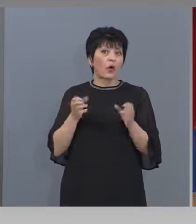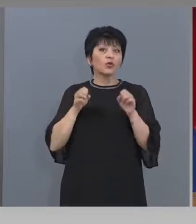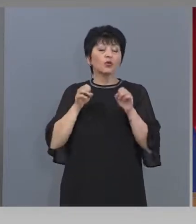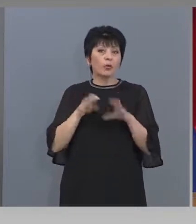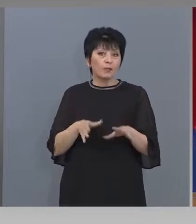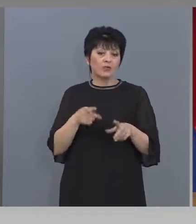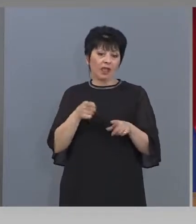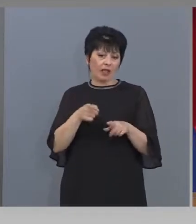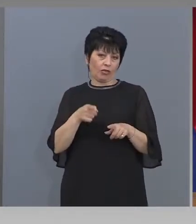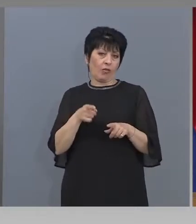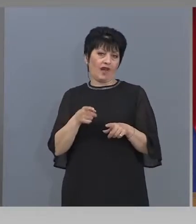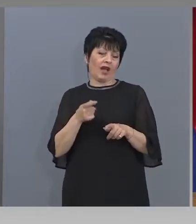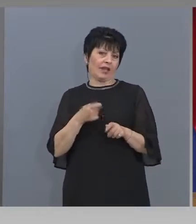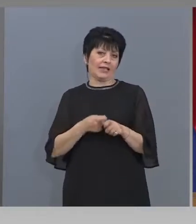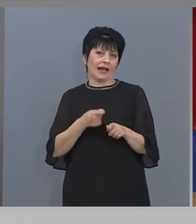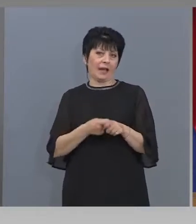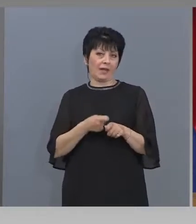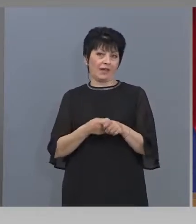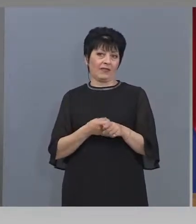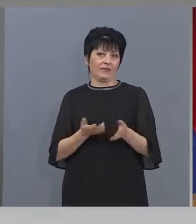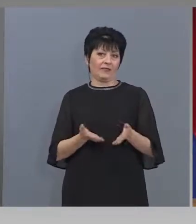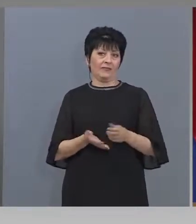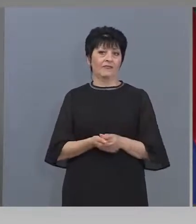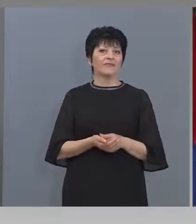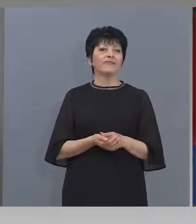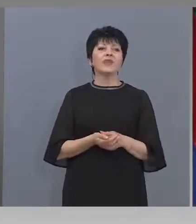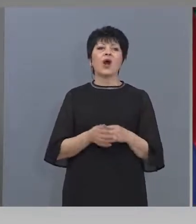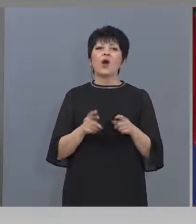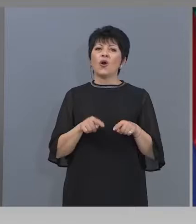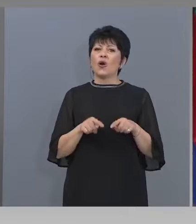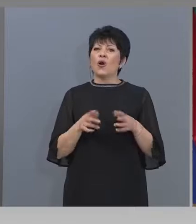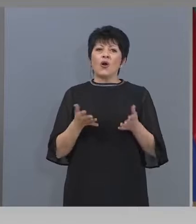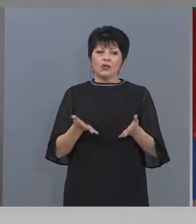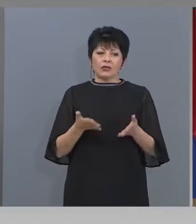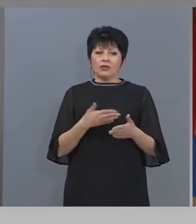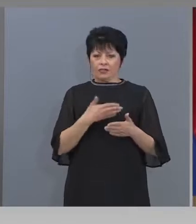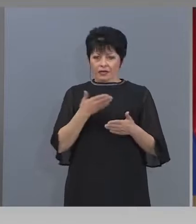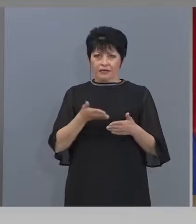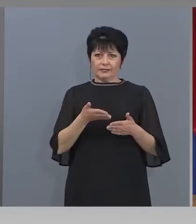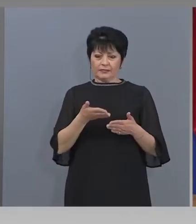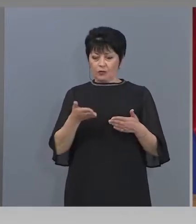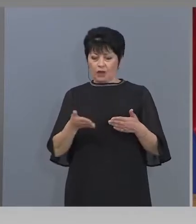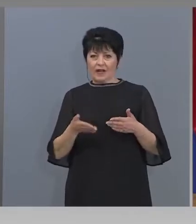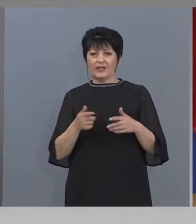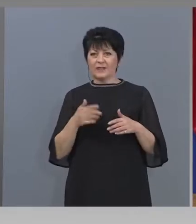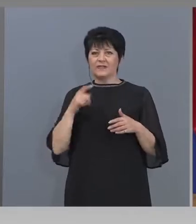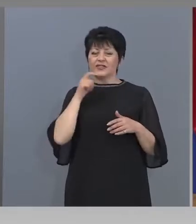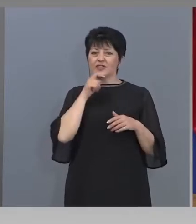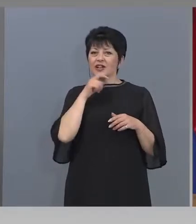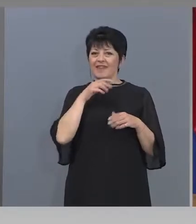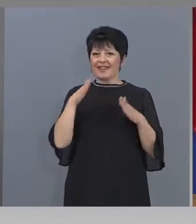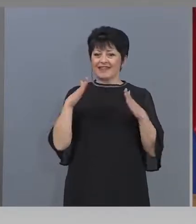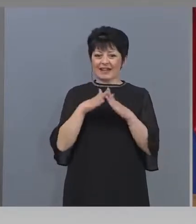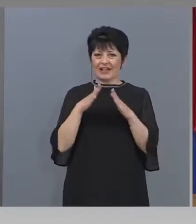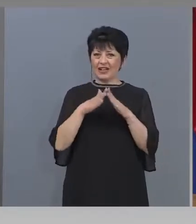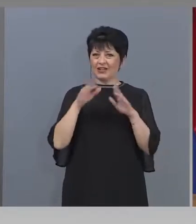извършването на тази реституция. От тогава, всъщност, червената къща е